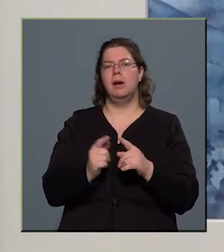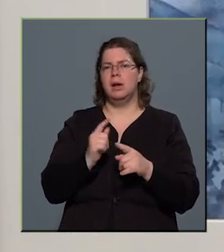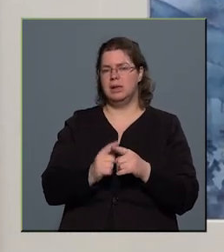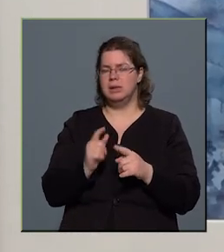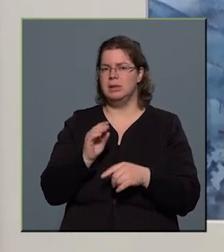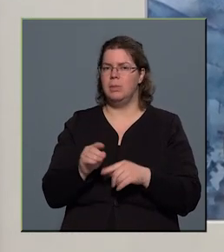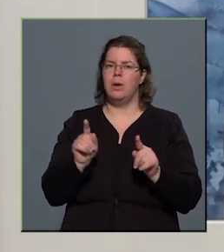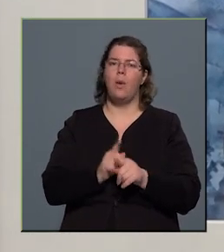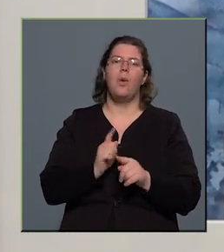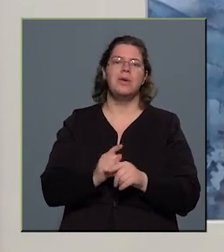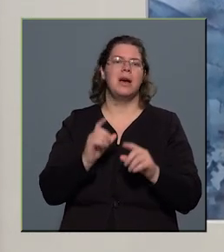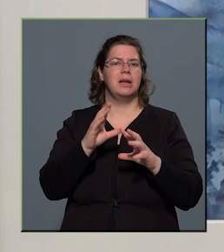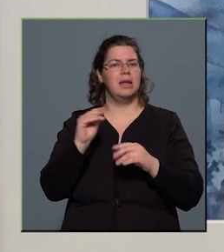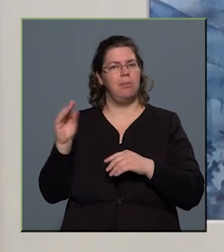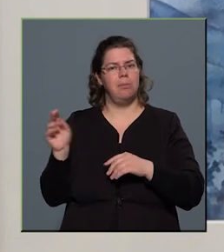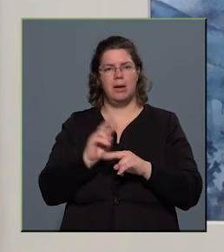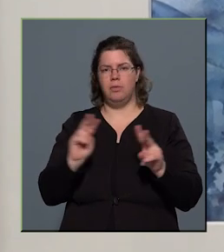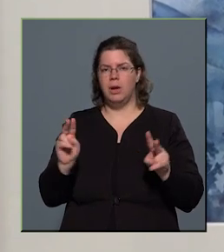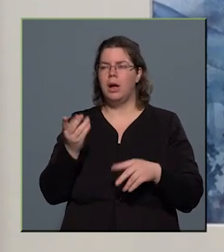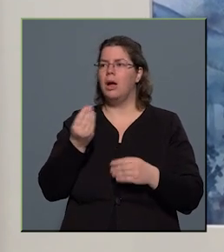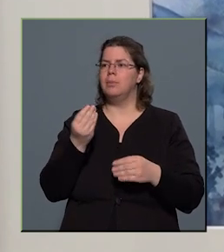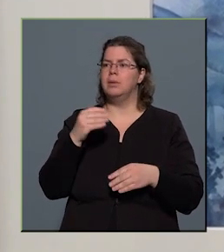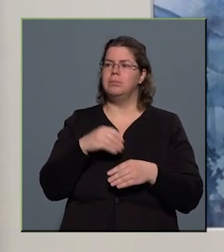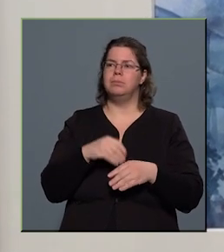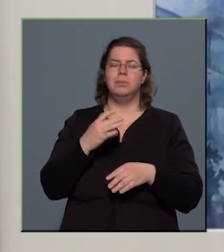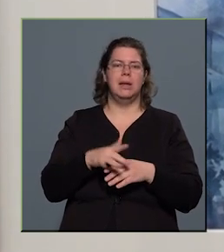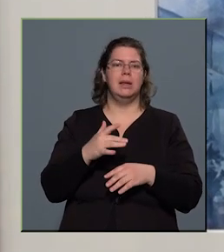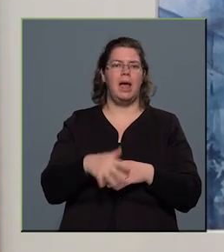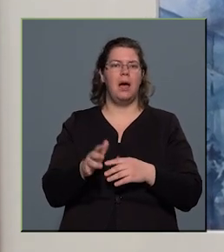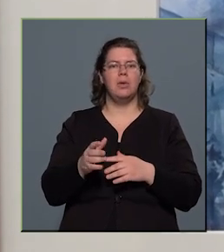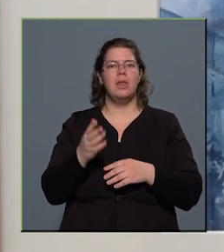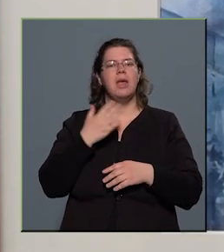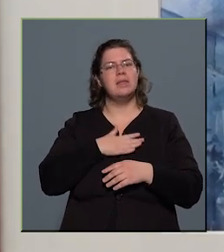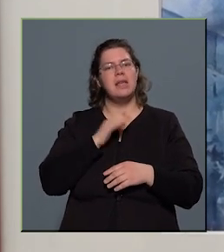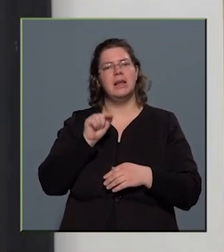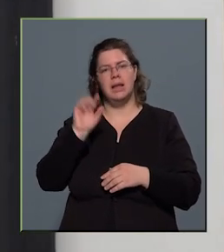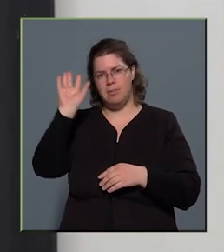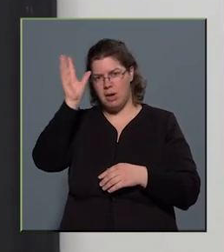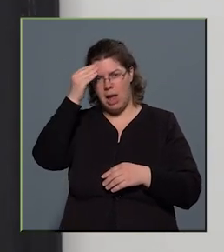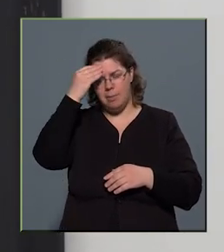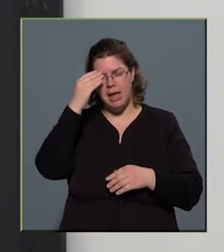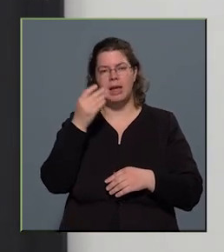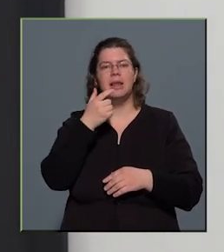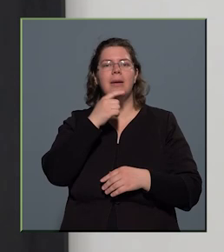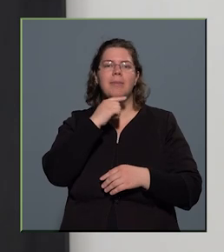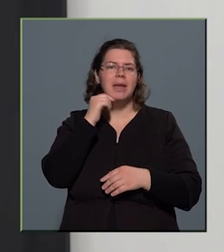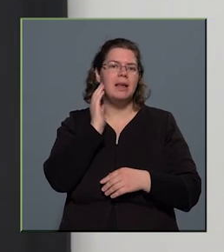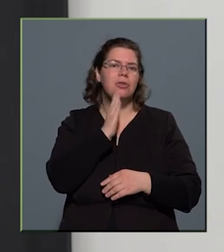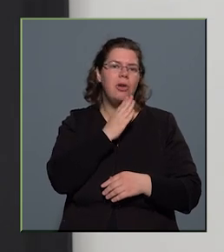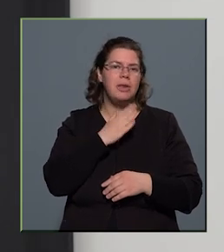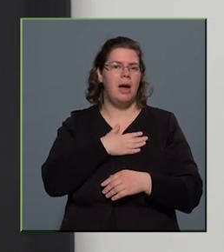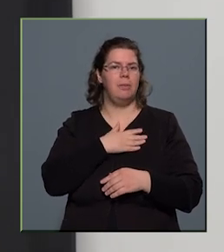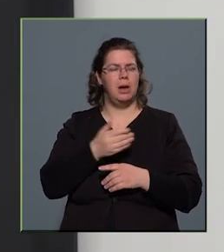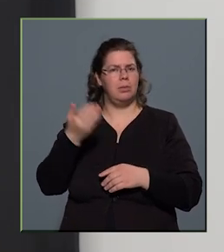olyan képek vannak, amiben például a szeretteimre emlékezem, édesanyámra itt mögöttünk